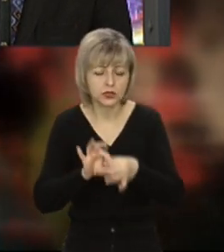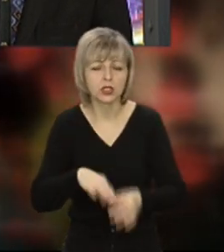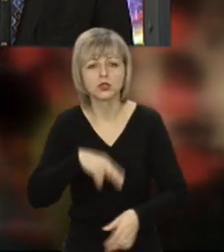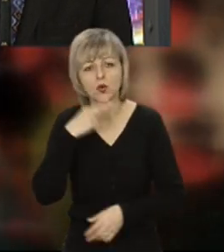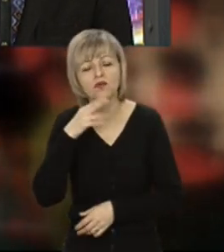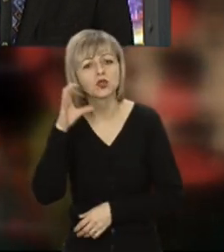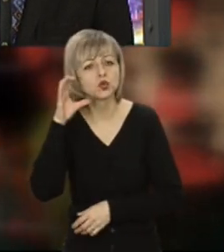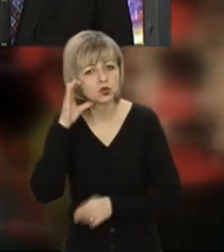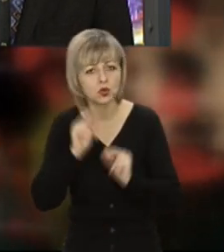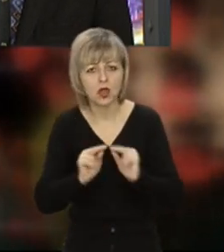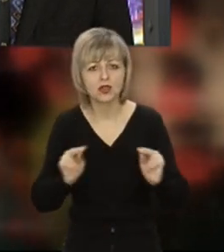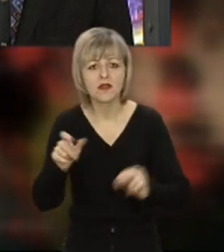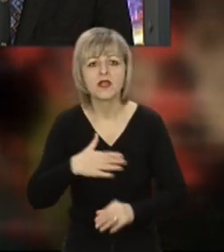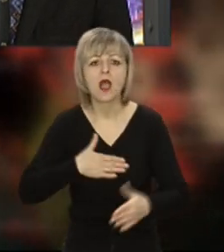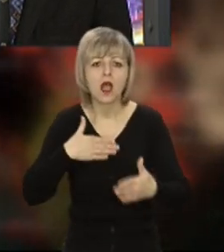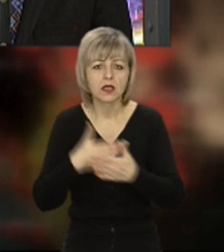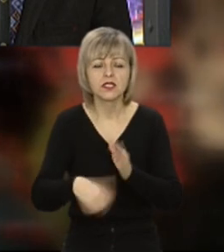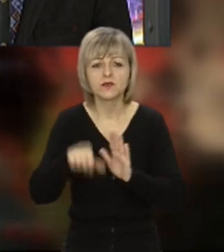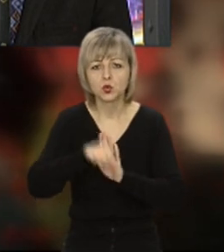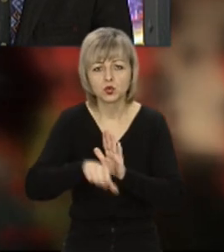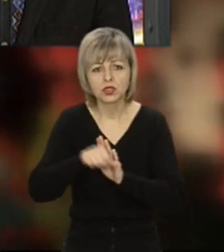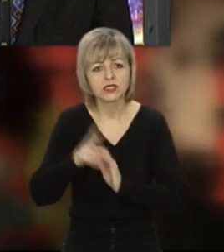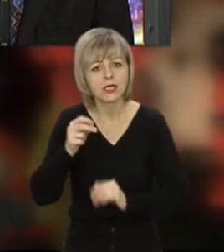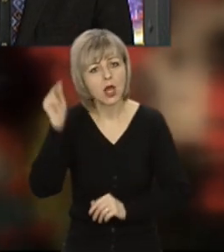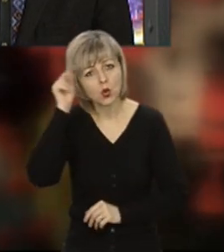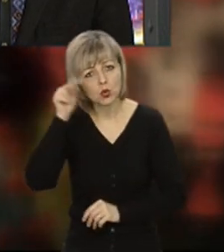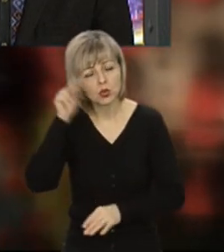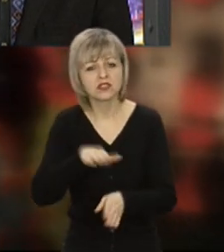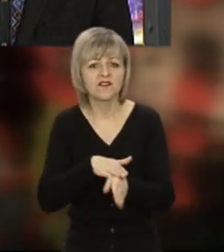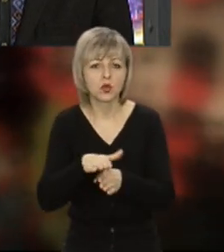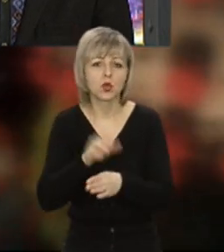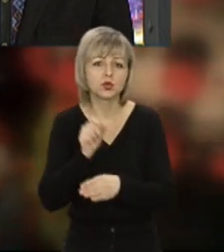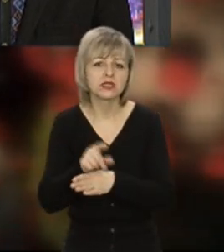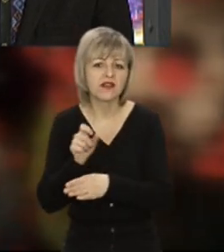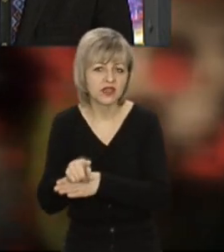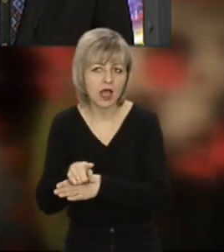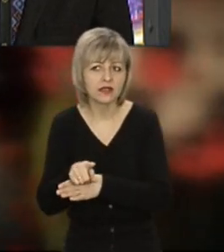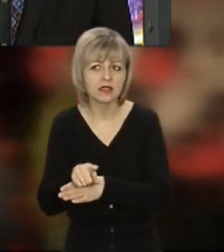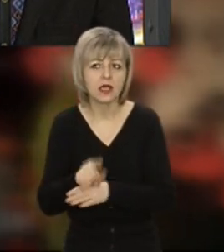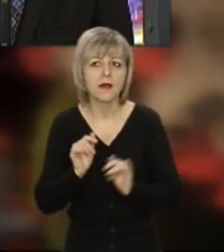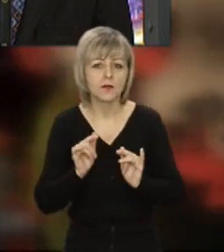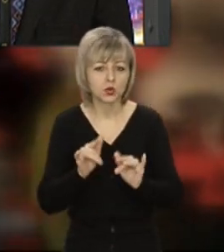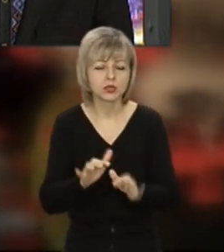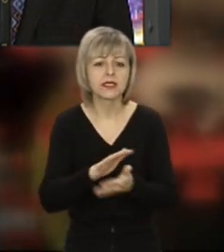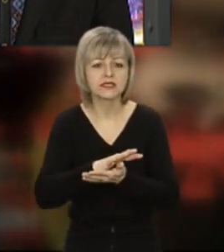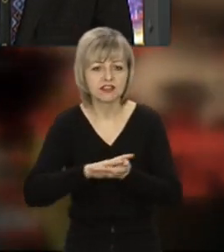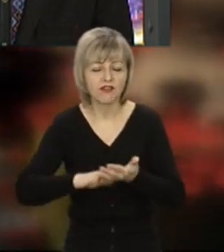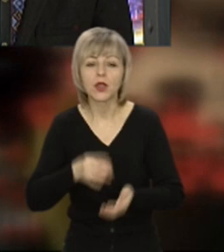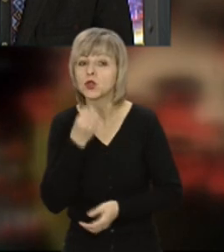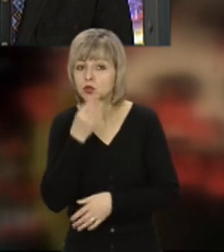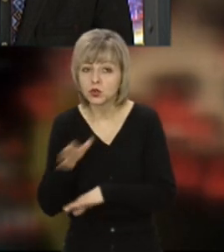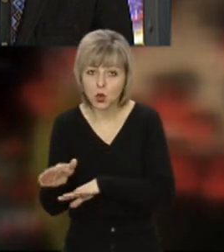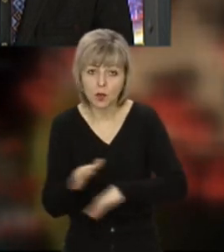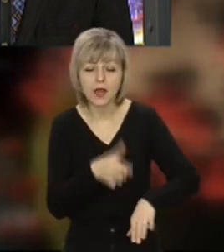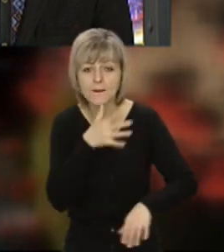уважно слухають вчителів, активно беруть участь у уроці, виконують завдання, тобто процес триває. Добре, чи під